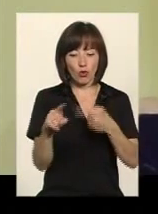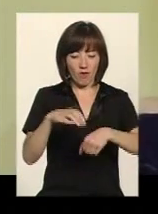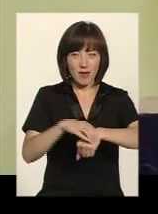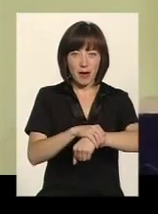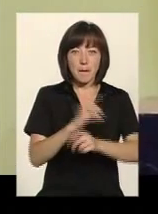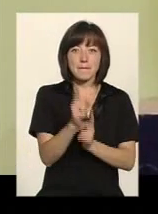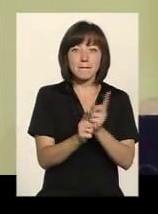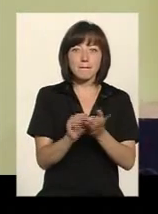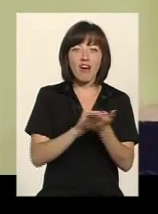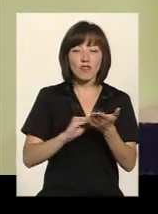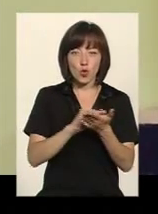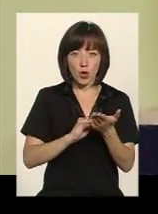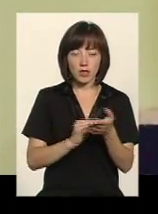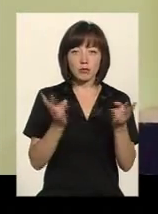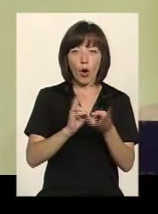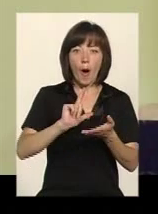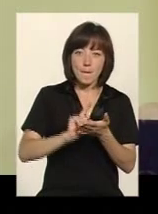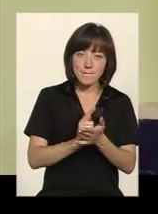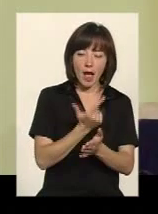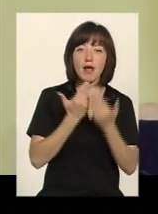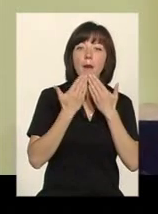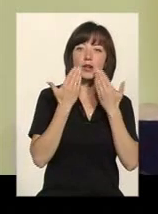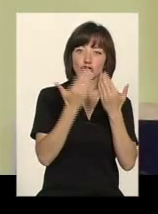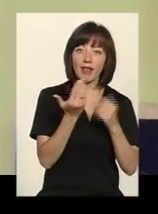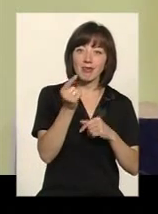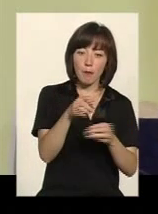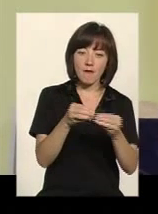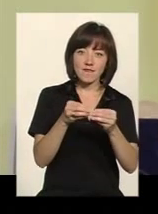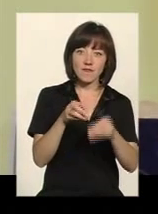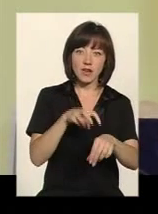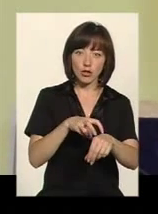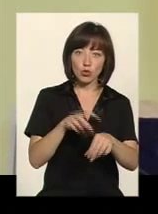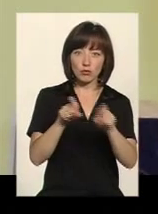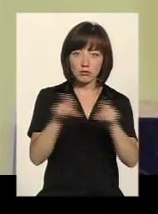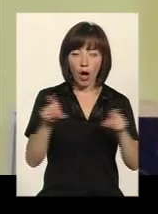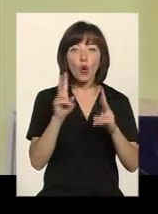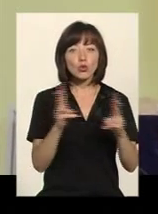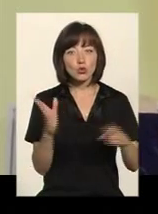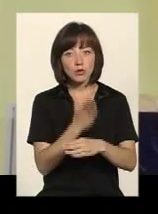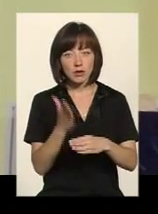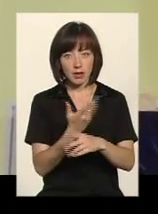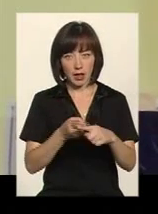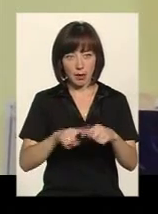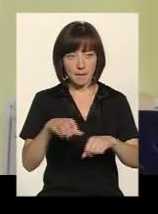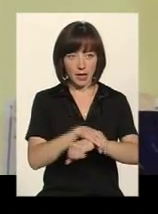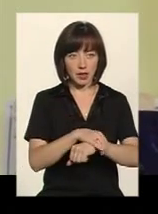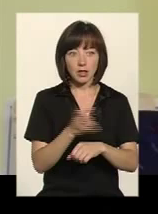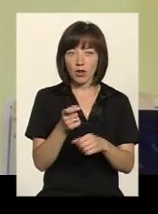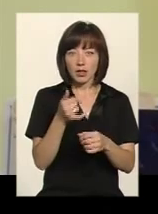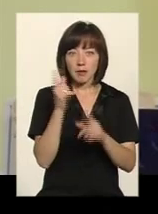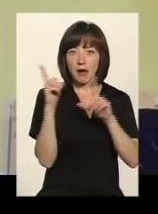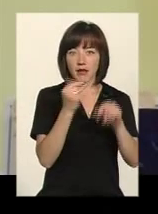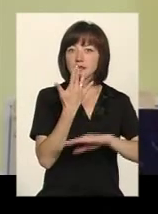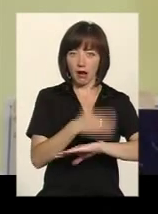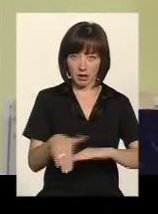йде перепротезування. І йому потрібно опять тогда обращаться к тому врачу, в то заведення, яке изготавлювало этот протез. Он же не